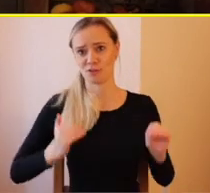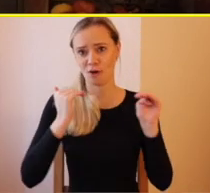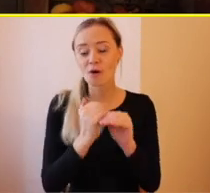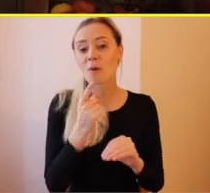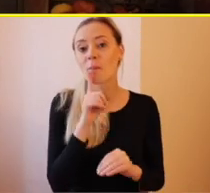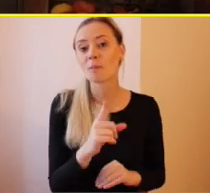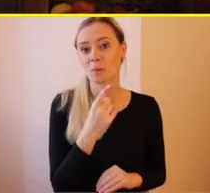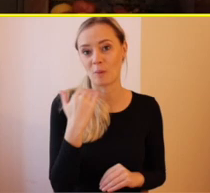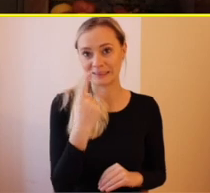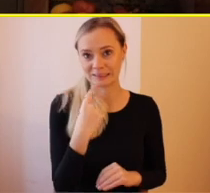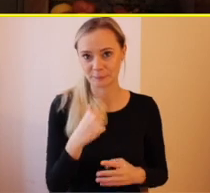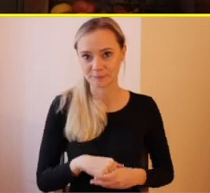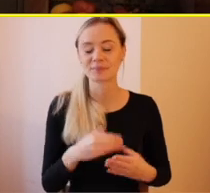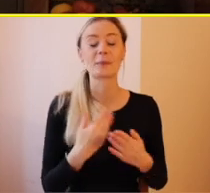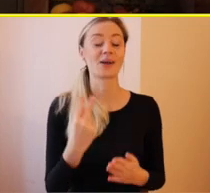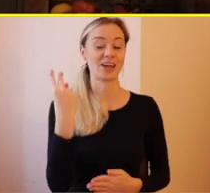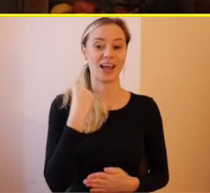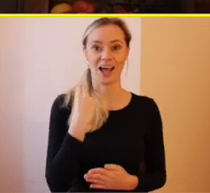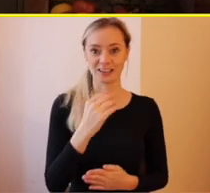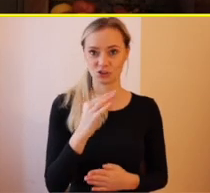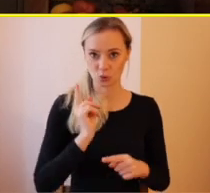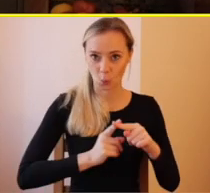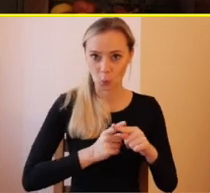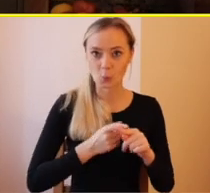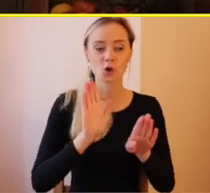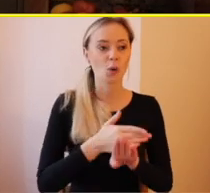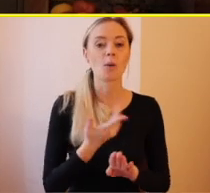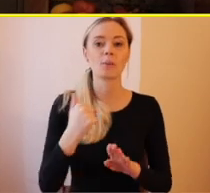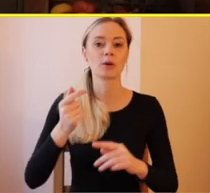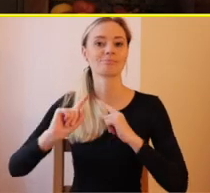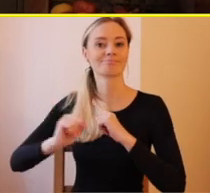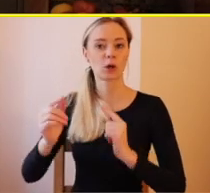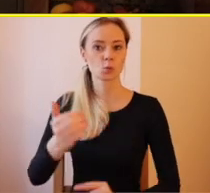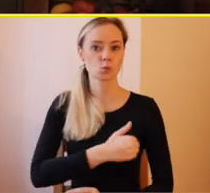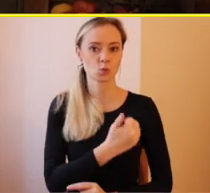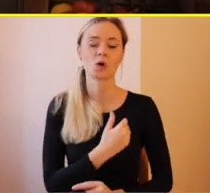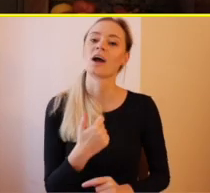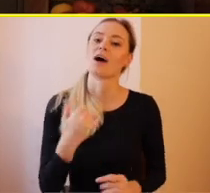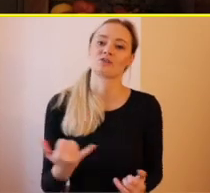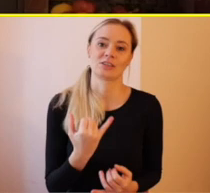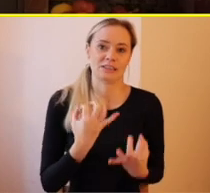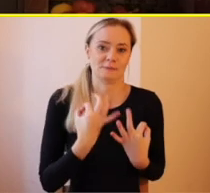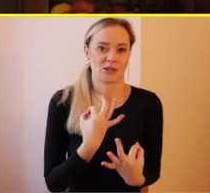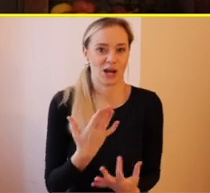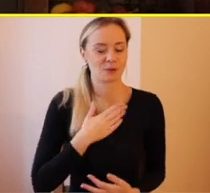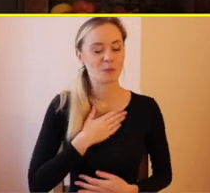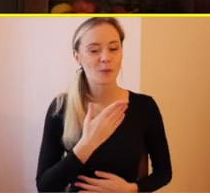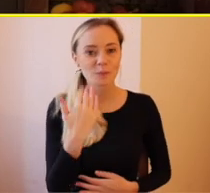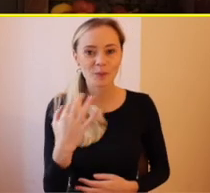angličtine som si spravila školu. Ja som vždy tu žila byť,